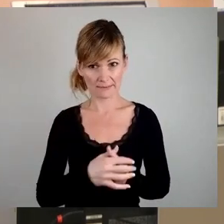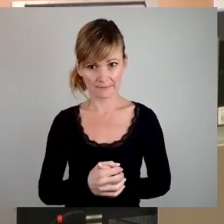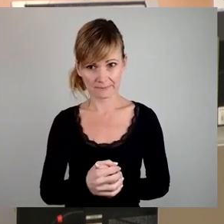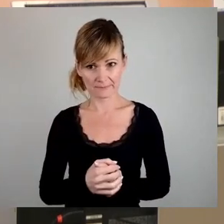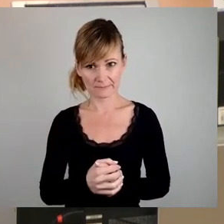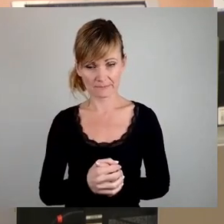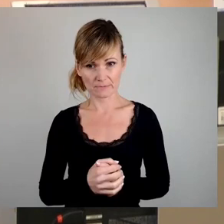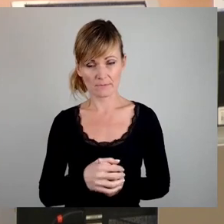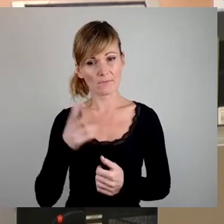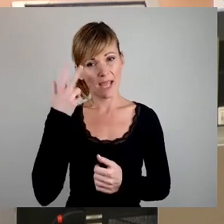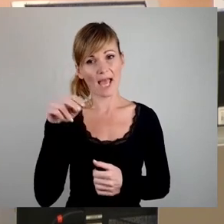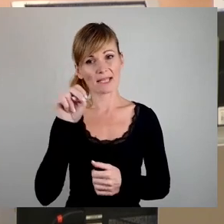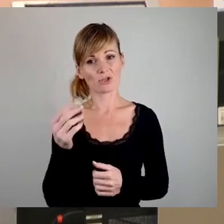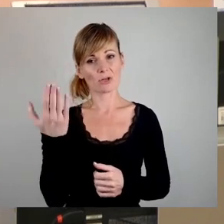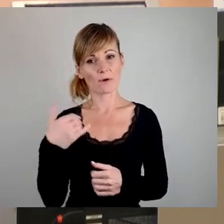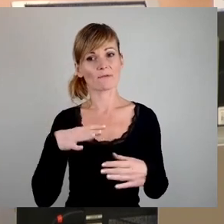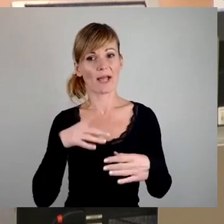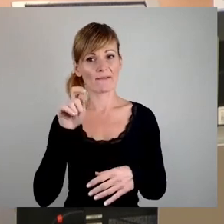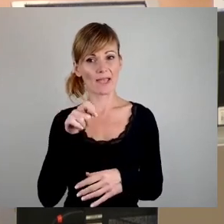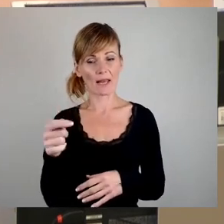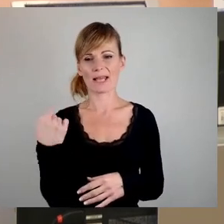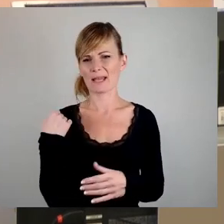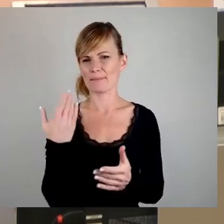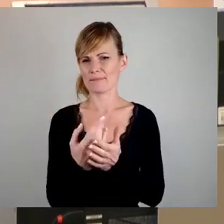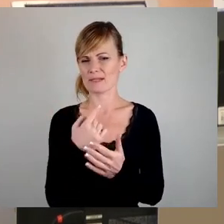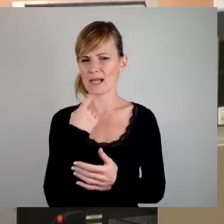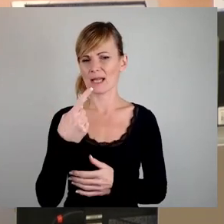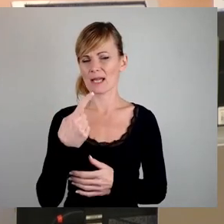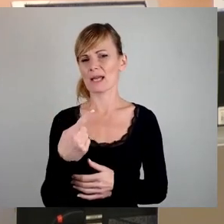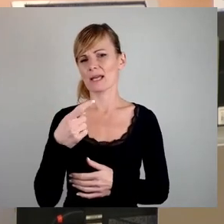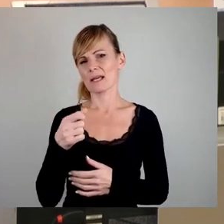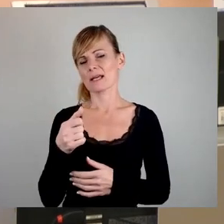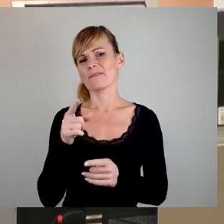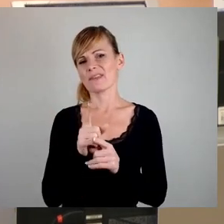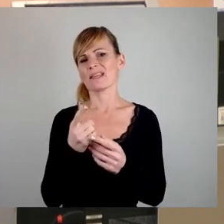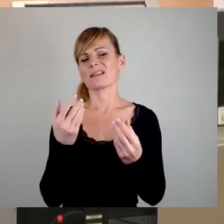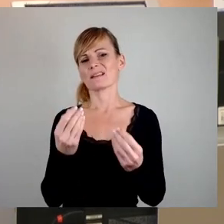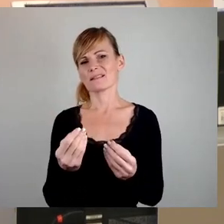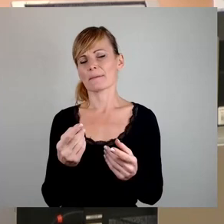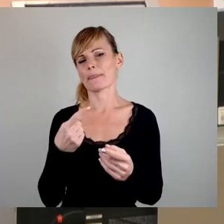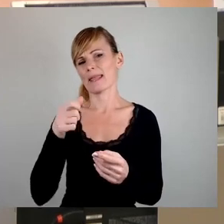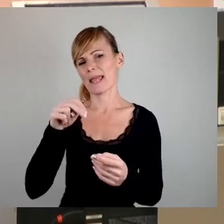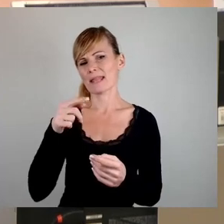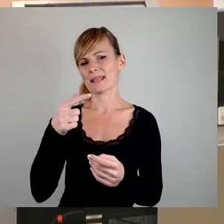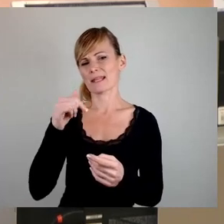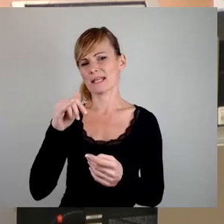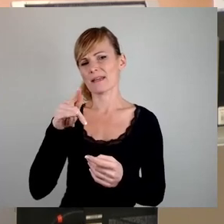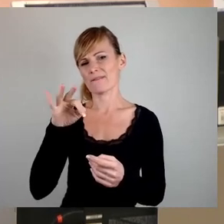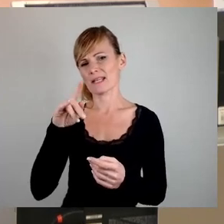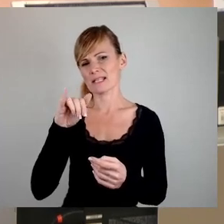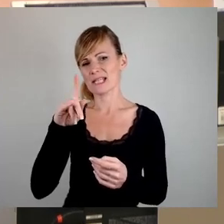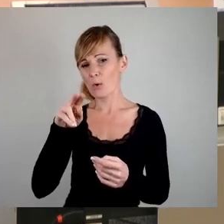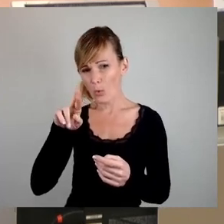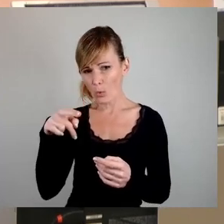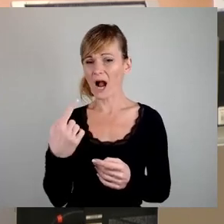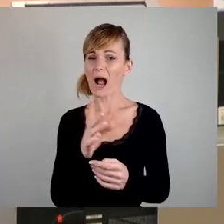Nietzsche von den Freien Wählern, Sie hatten ja vorhin von Gentrifizierung gesprochen, die Sie ja verhindern wollen, aber genau das hat ja Ihr Antrag zum